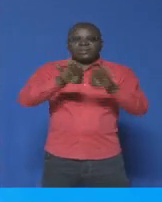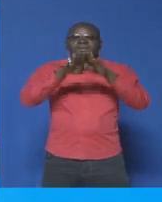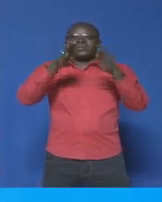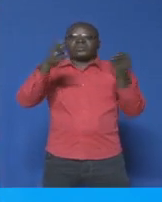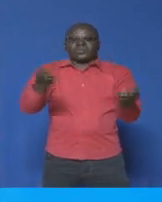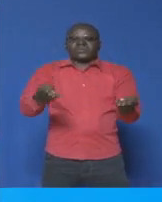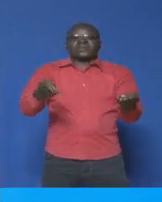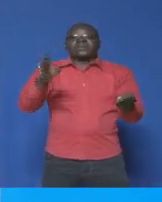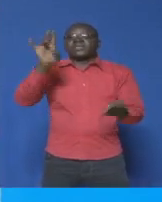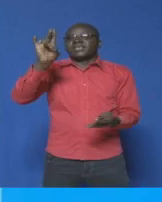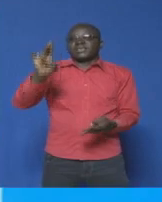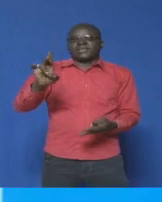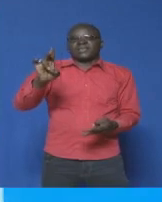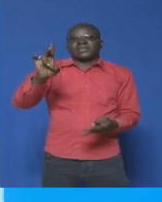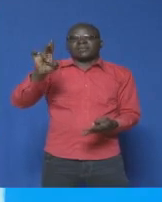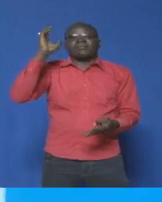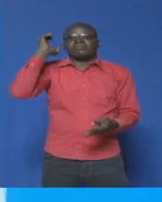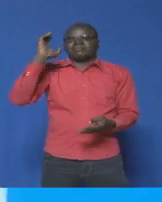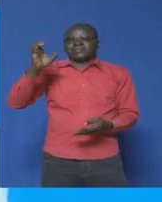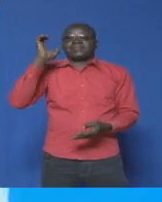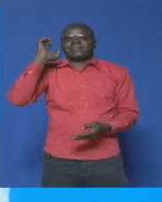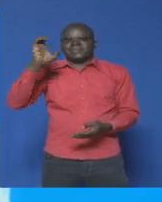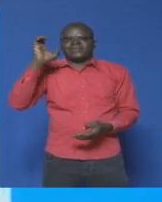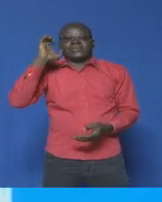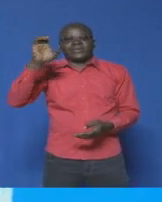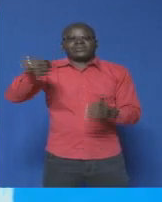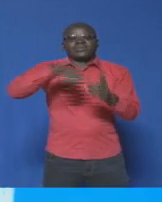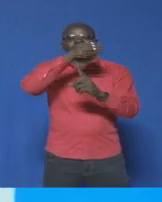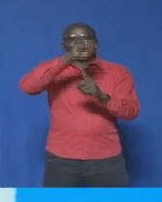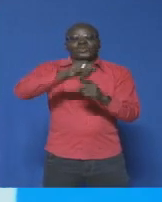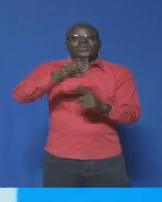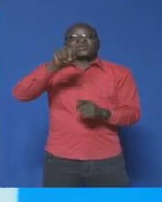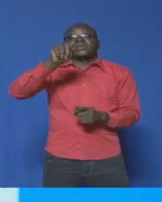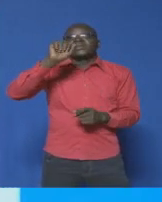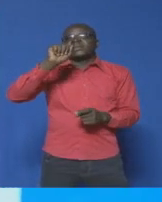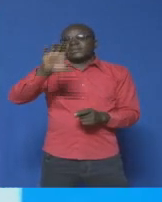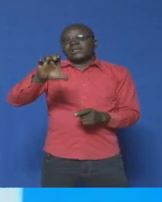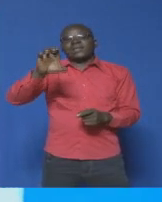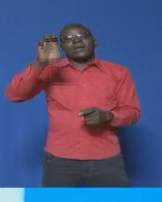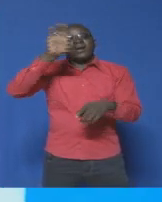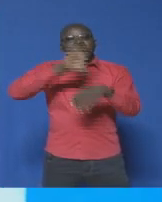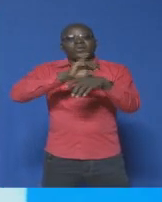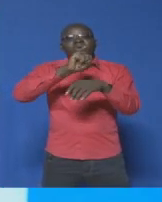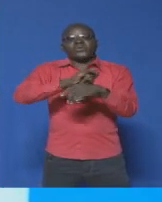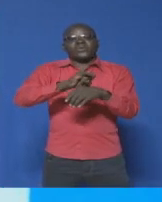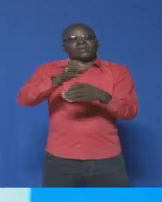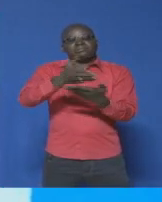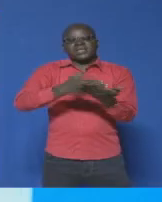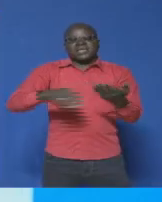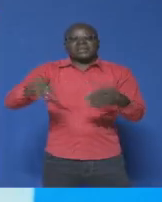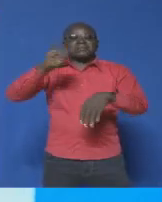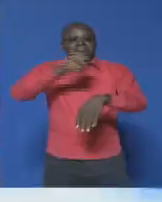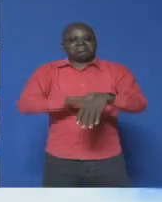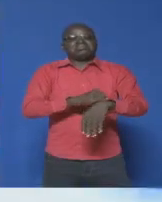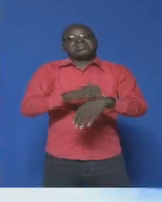la 7e conférence au sommet du TAC à Yamsoukro il y a quelques instants. Nous suivons les extraits.